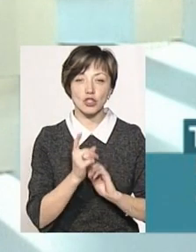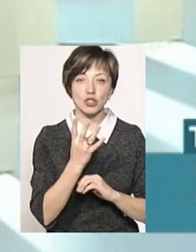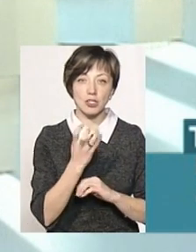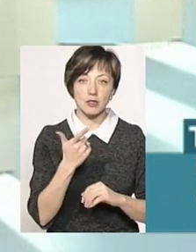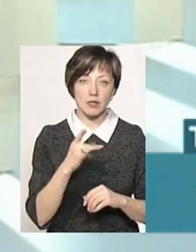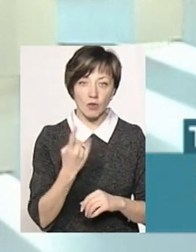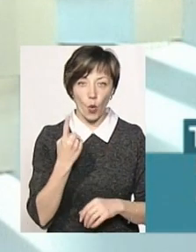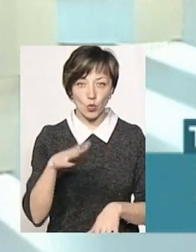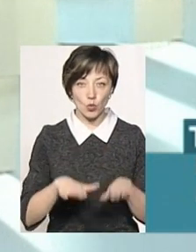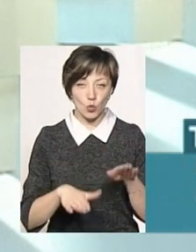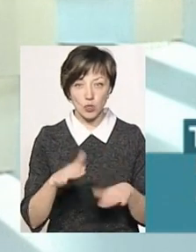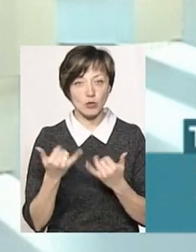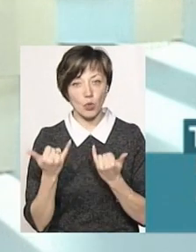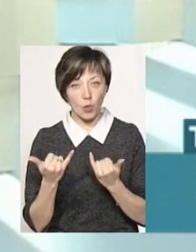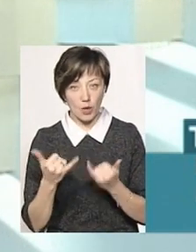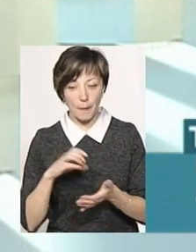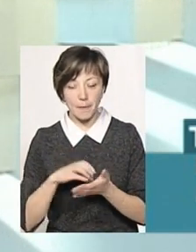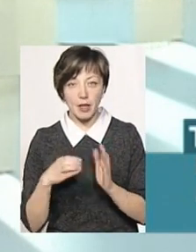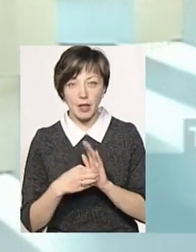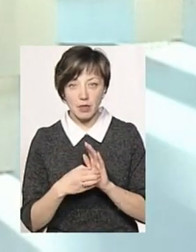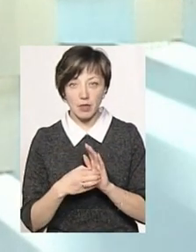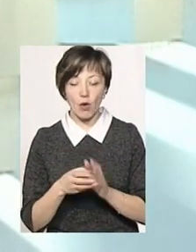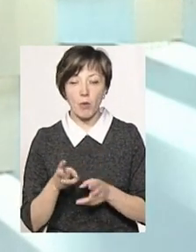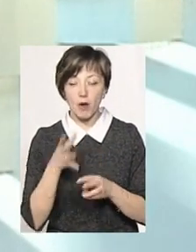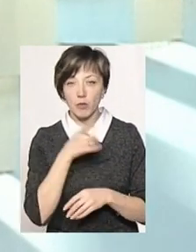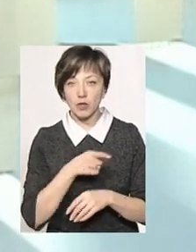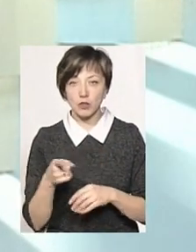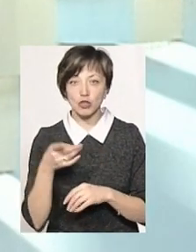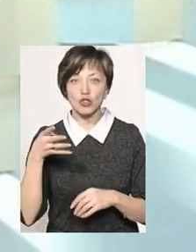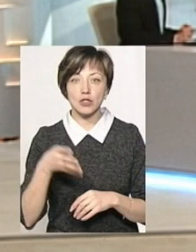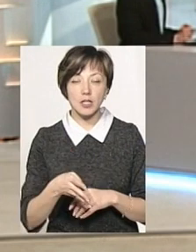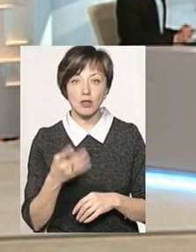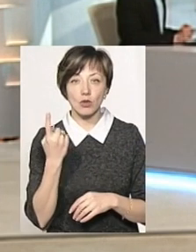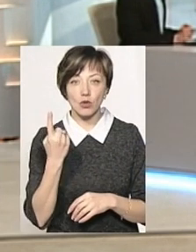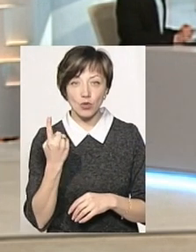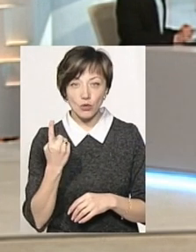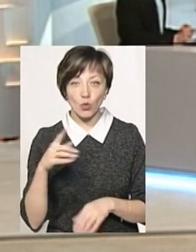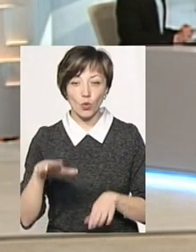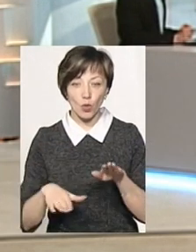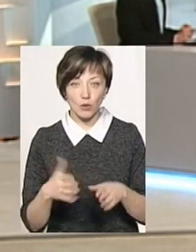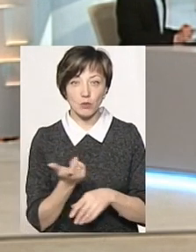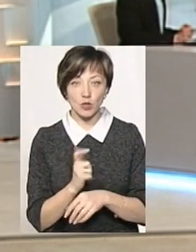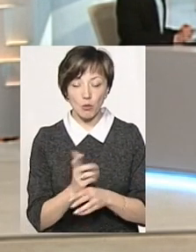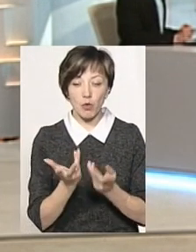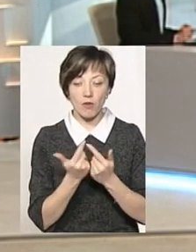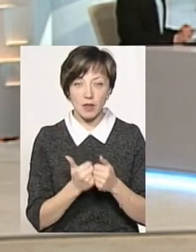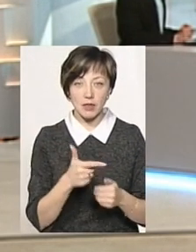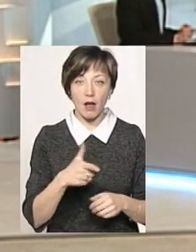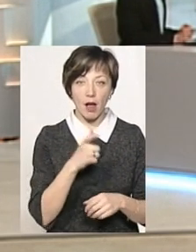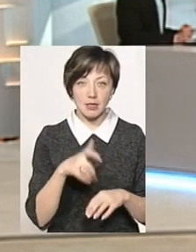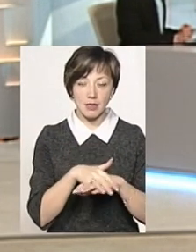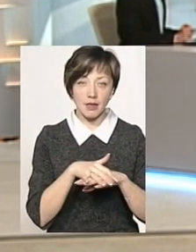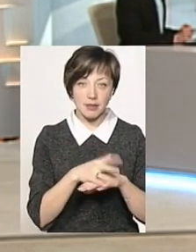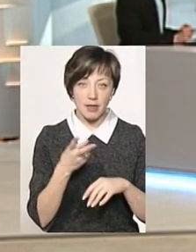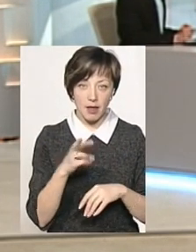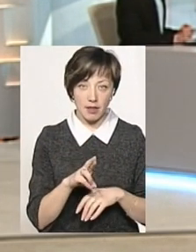з 400 гривень за тонну, то сьогодні пелети доходять на опалювальний період до 4 тисяч за тонну і більше. Тобто, щоб порахувати вартість газу